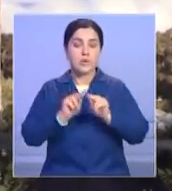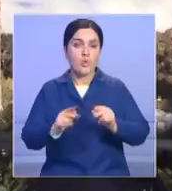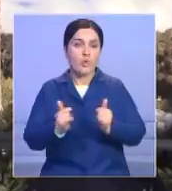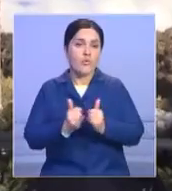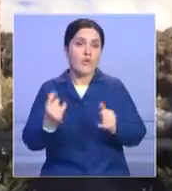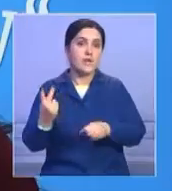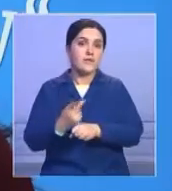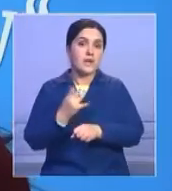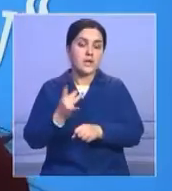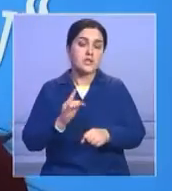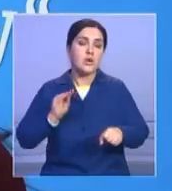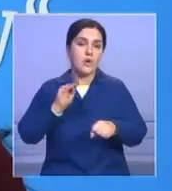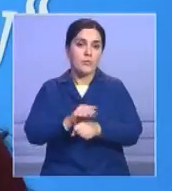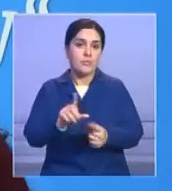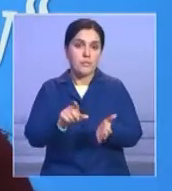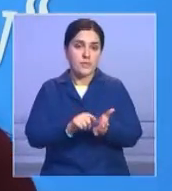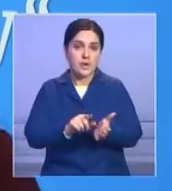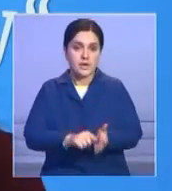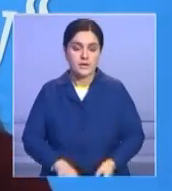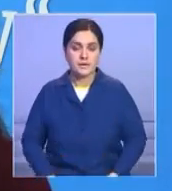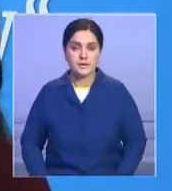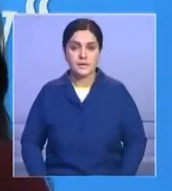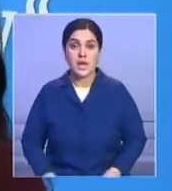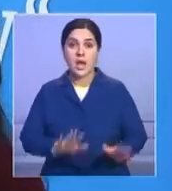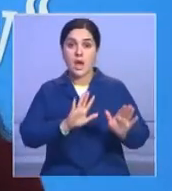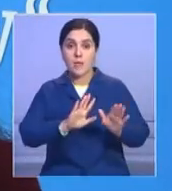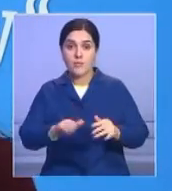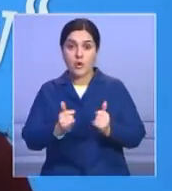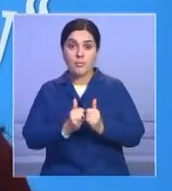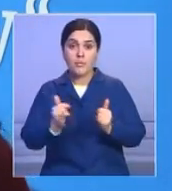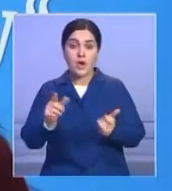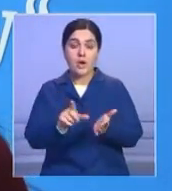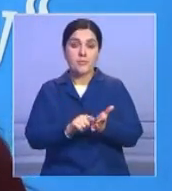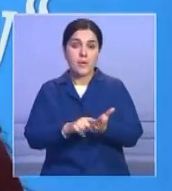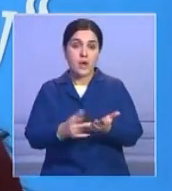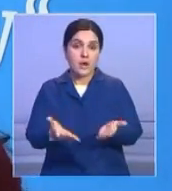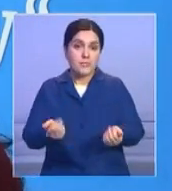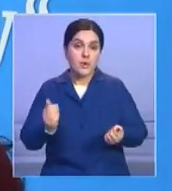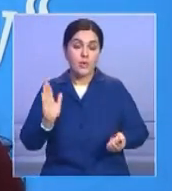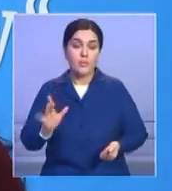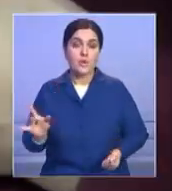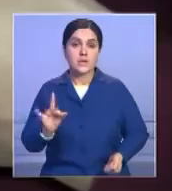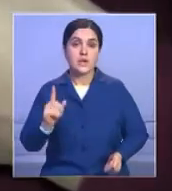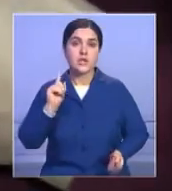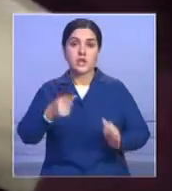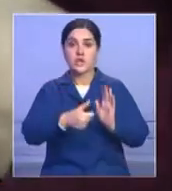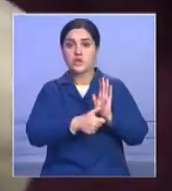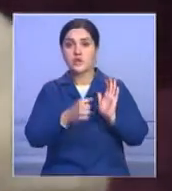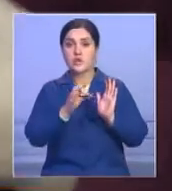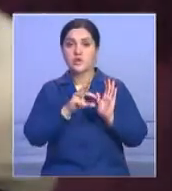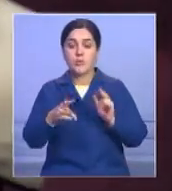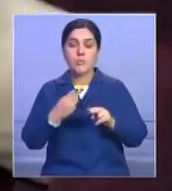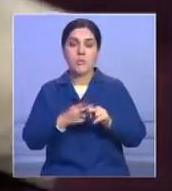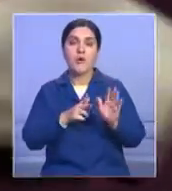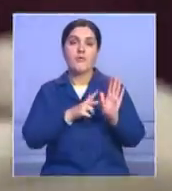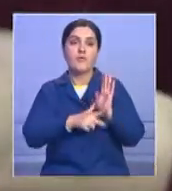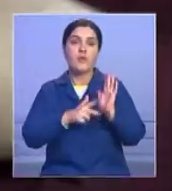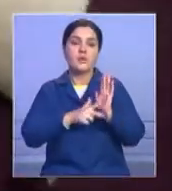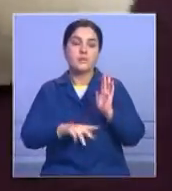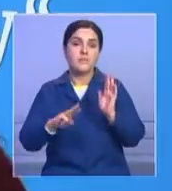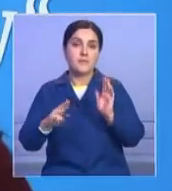сумму в два раза. После повышения он будет получать стипендию в размере 1600 сомов. Согласно